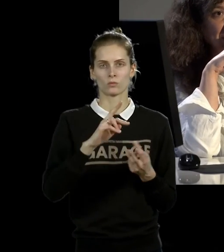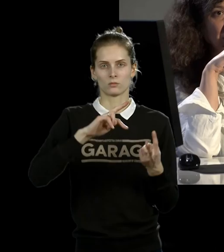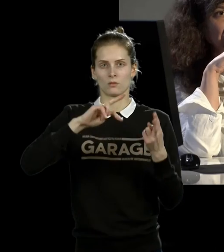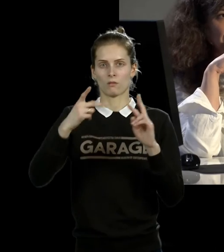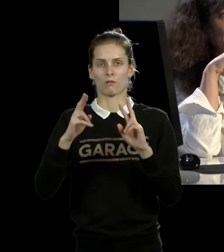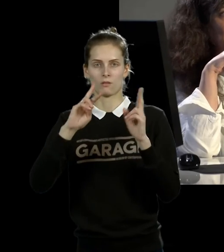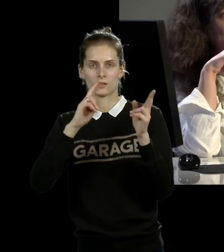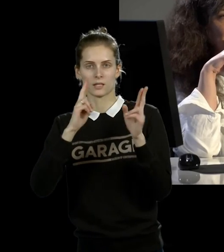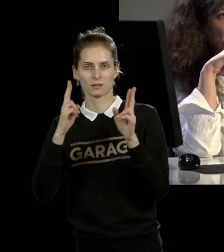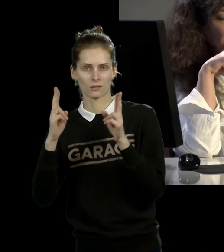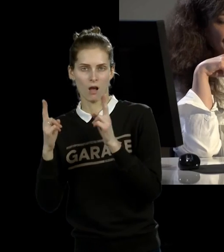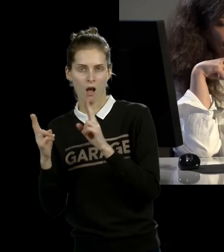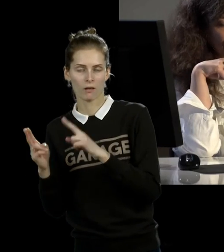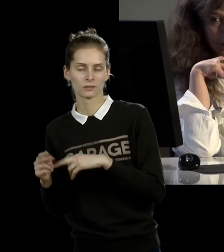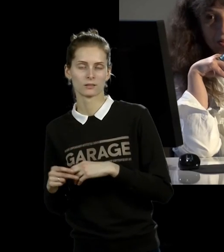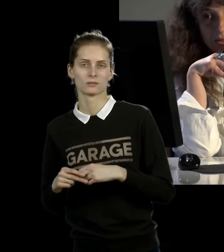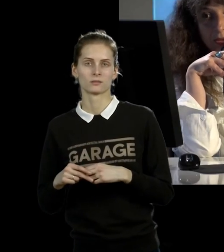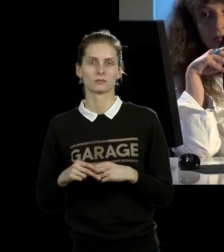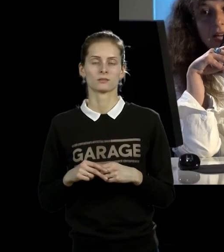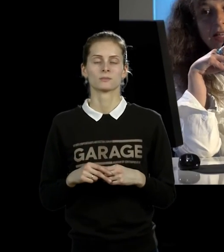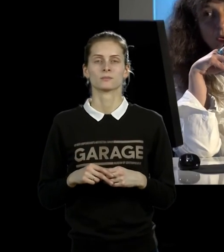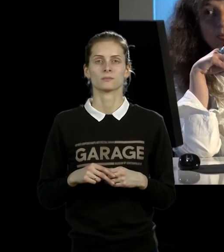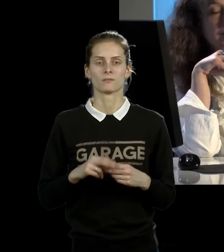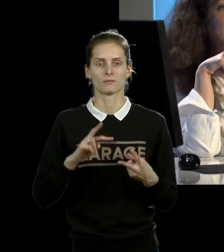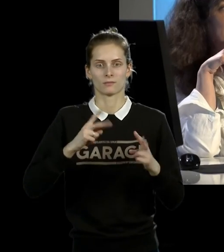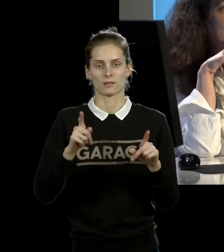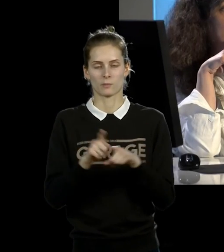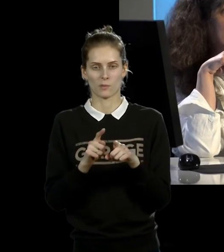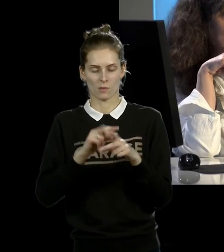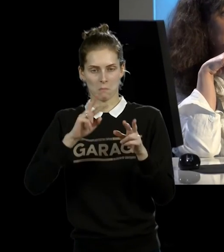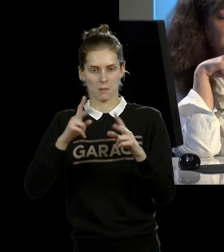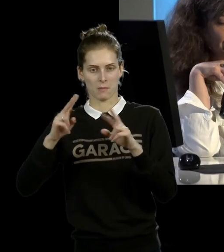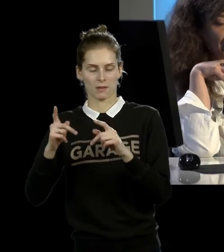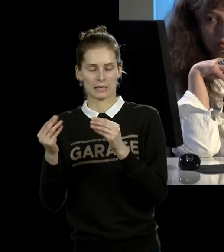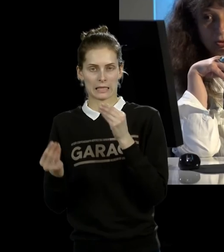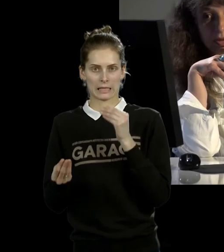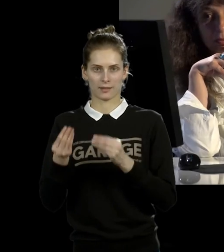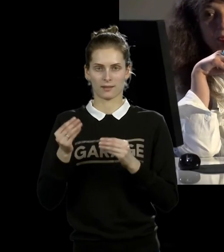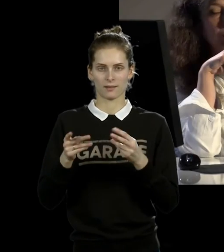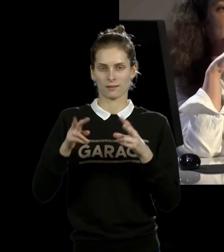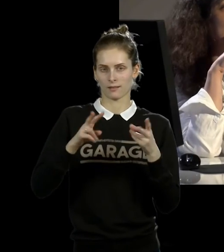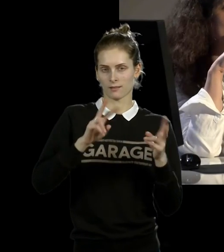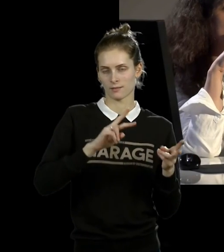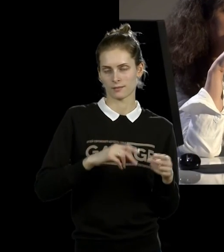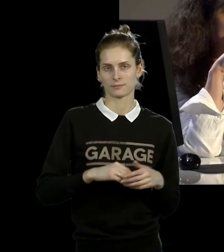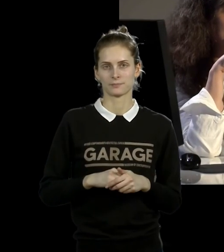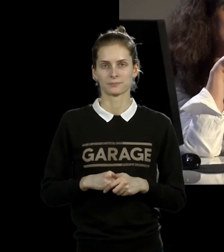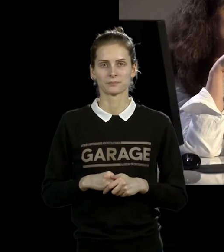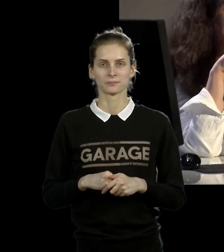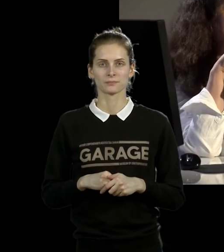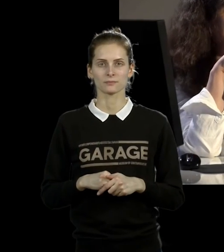превращая это уже совсем в игру, совсем в имитацию. Но при этом именно в этой постановке был такой совсем